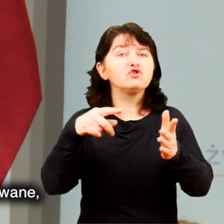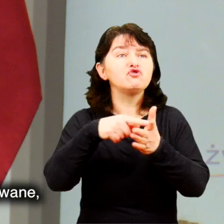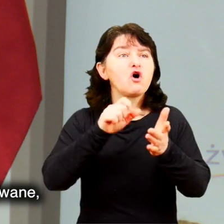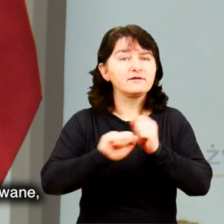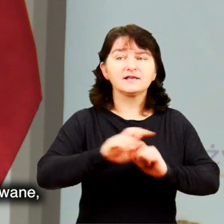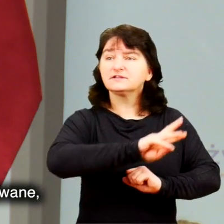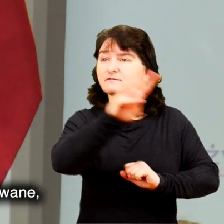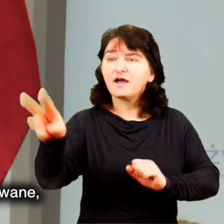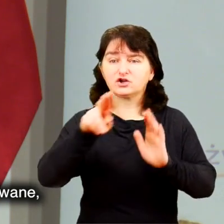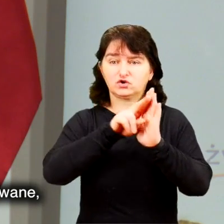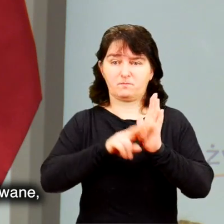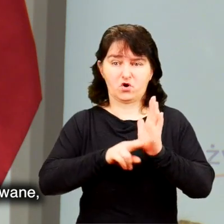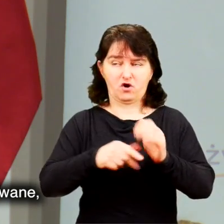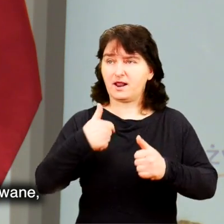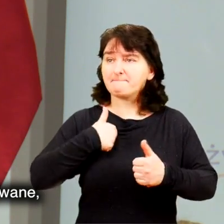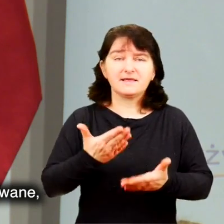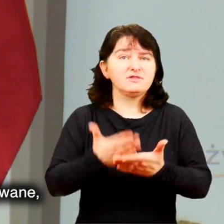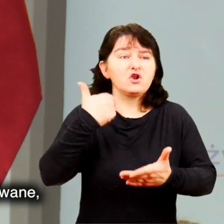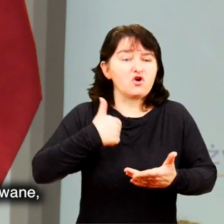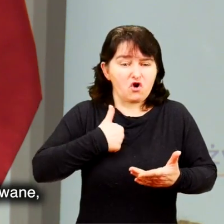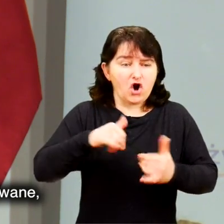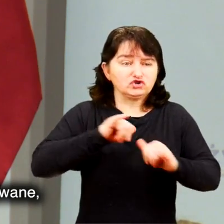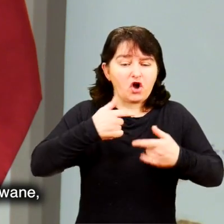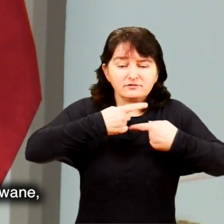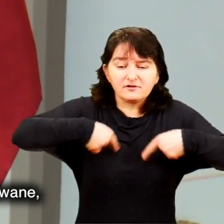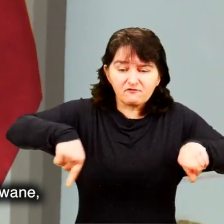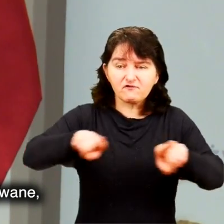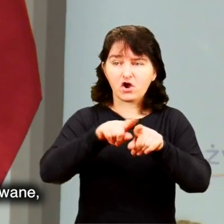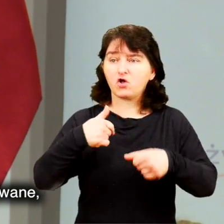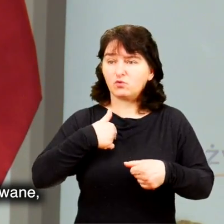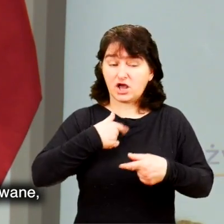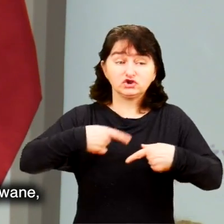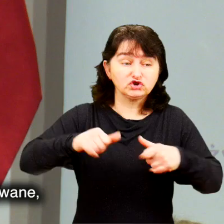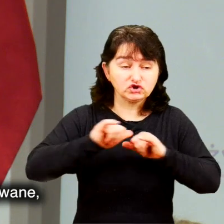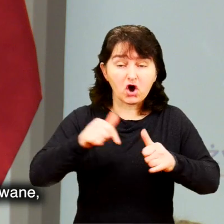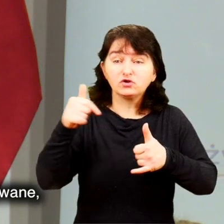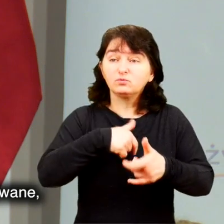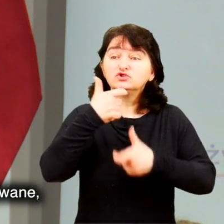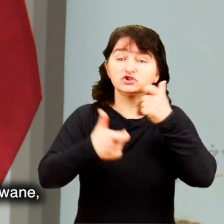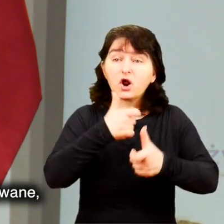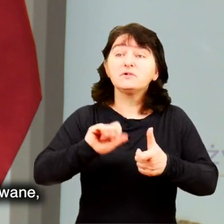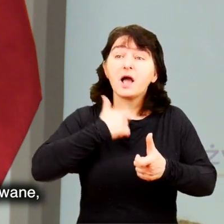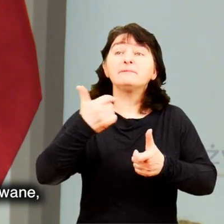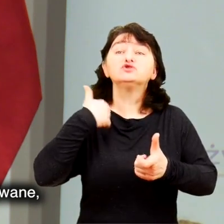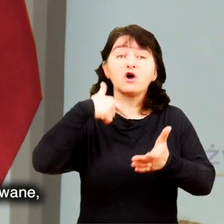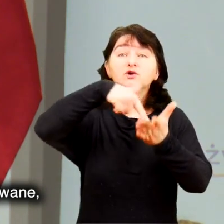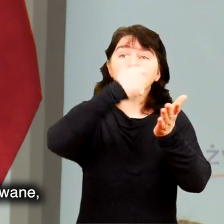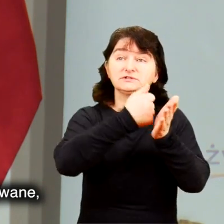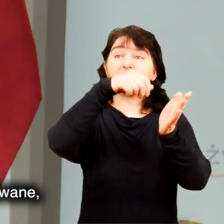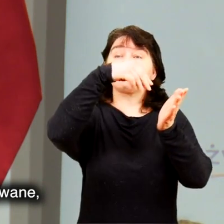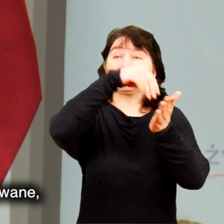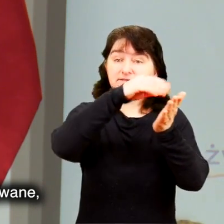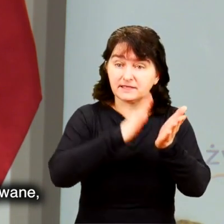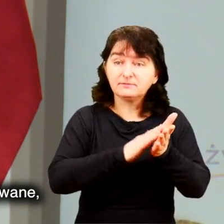To jest wasz program. My tylko jesteśmy jego realizatorami. My mamy sprawić, by to, co zostało